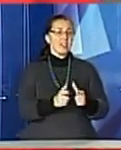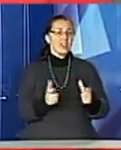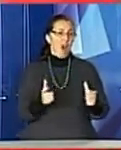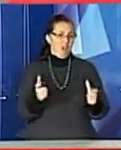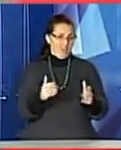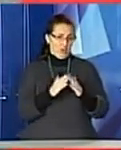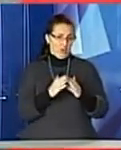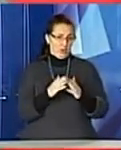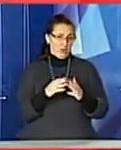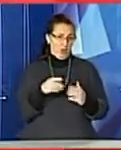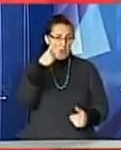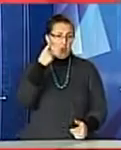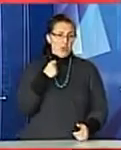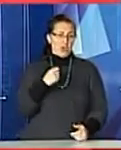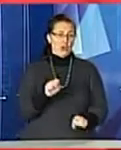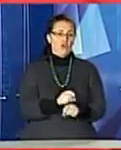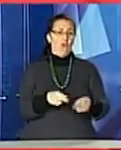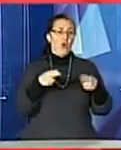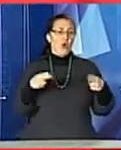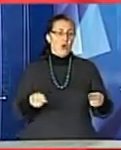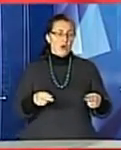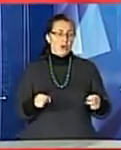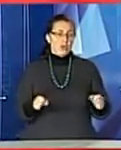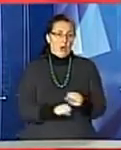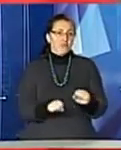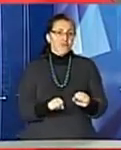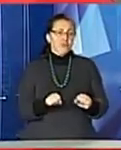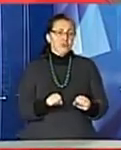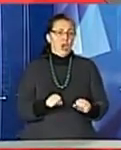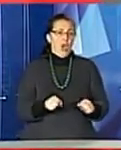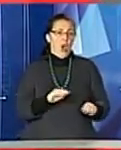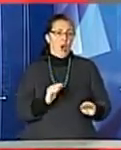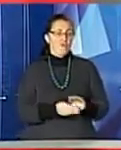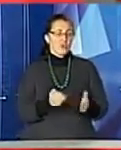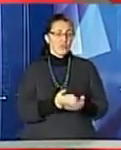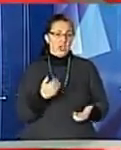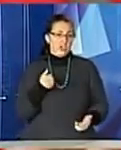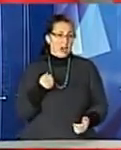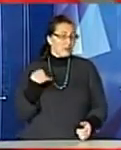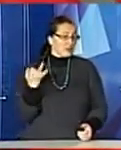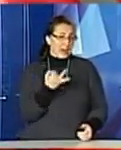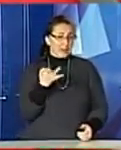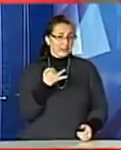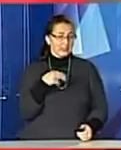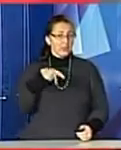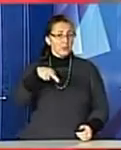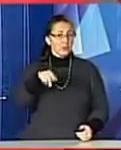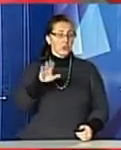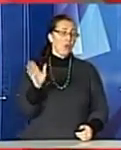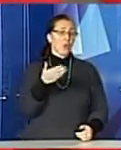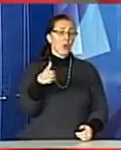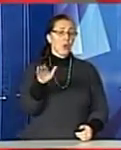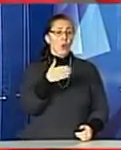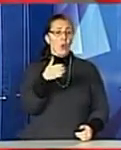вокзал замінували. Всіх виявили, приїхали ці всі спецслужби. Я раді, чисто раді інтересу, пішов погуляв по перону, ну